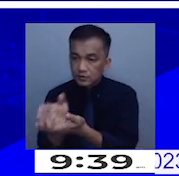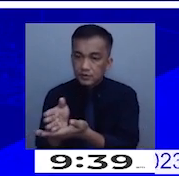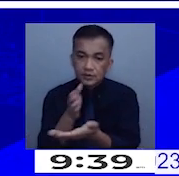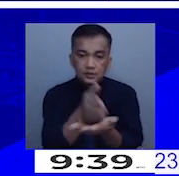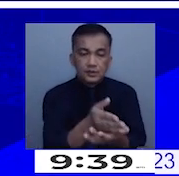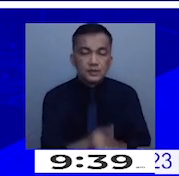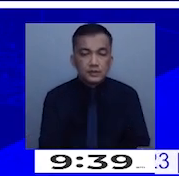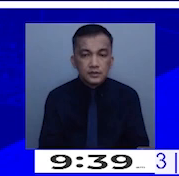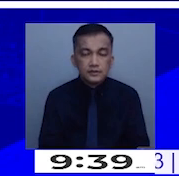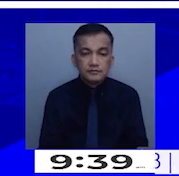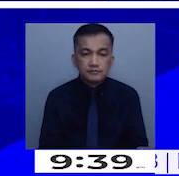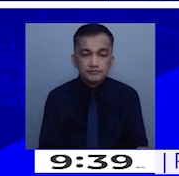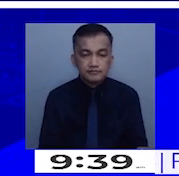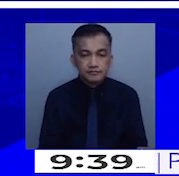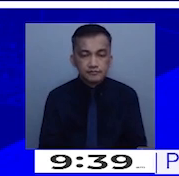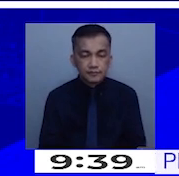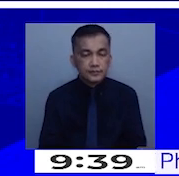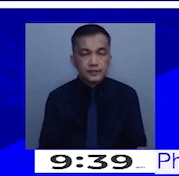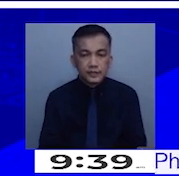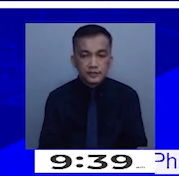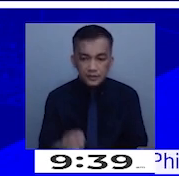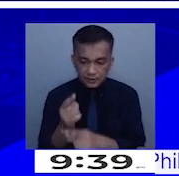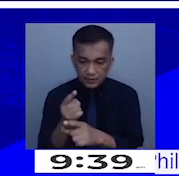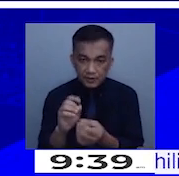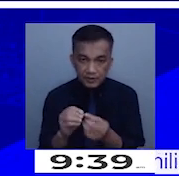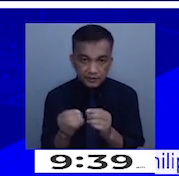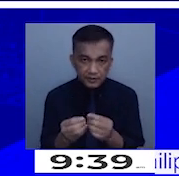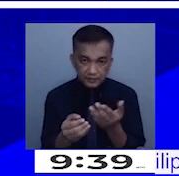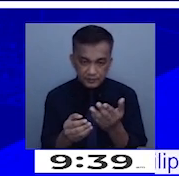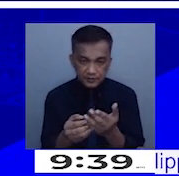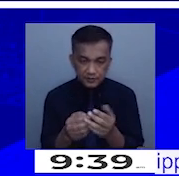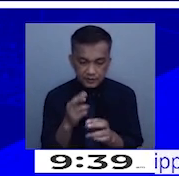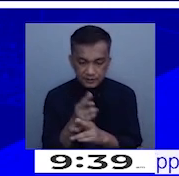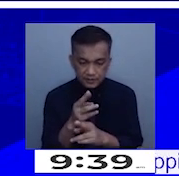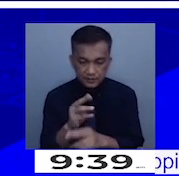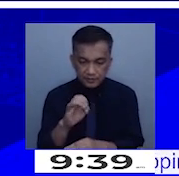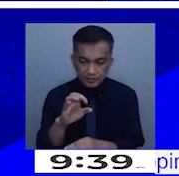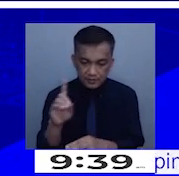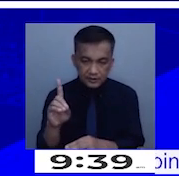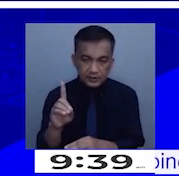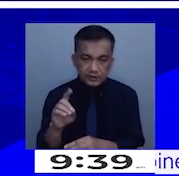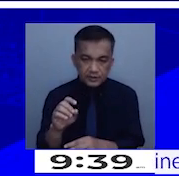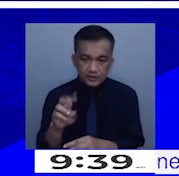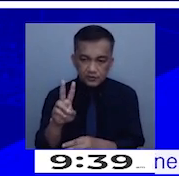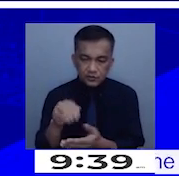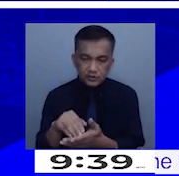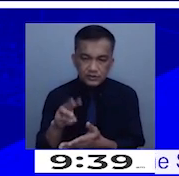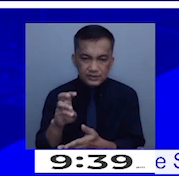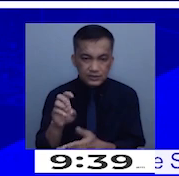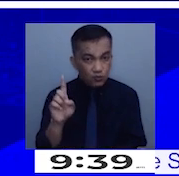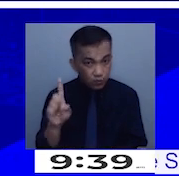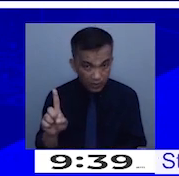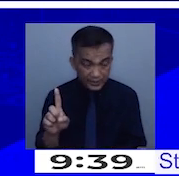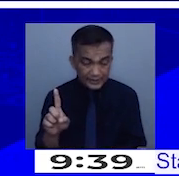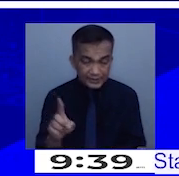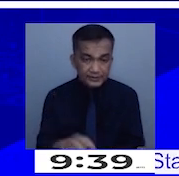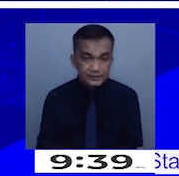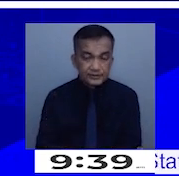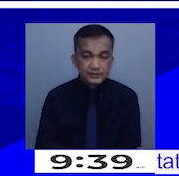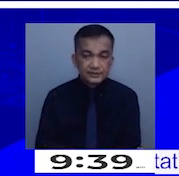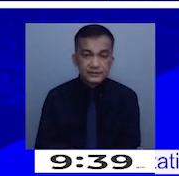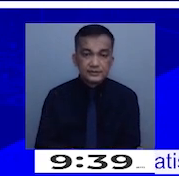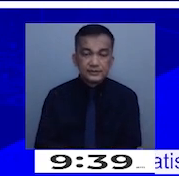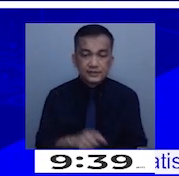sabi ko nga yung tama yung number mo, doon sa regular milled, 2,601 na mga different